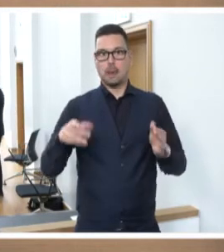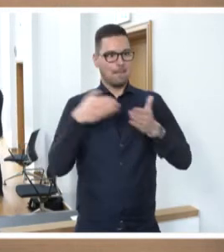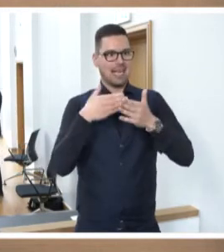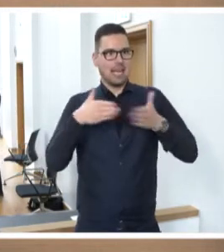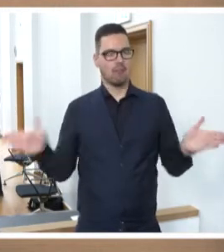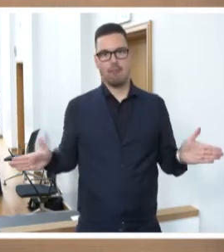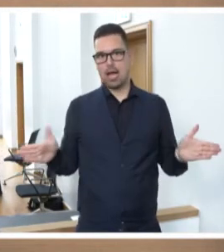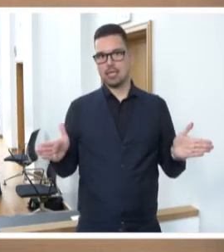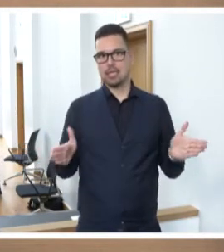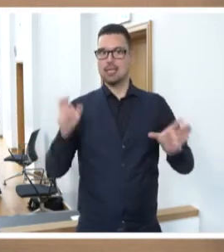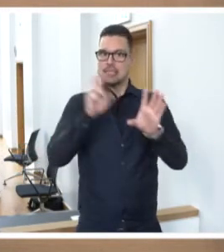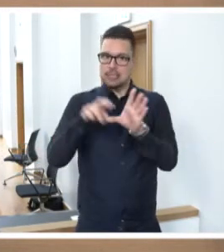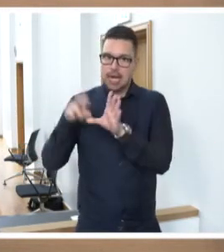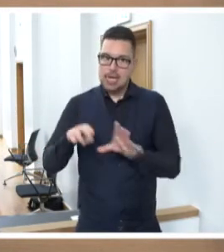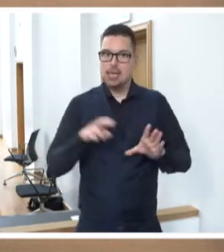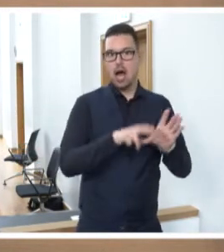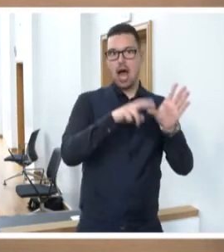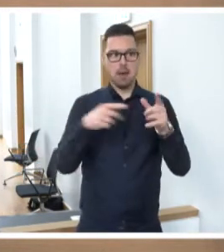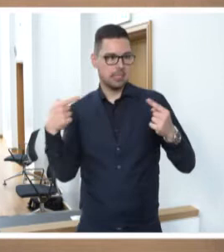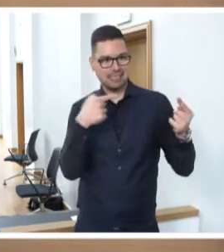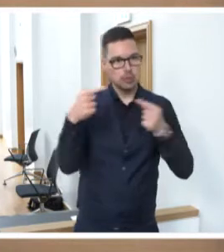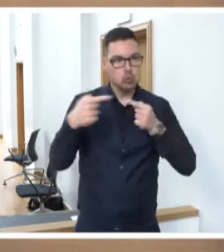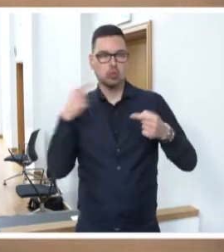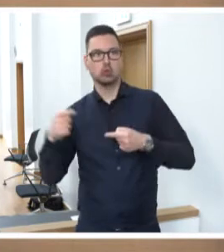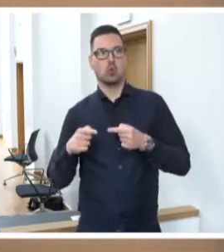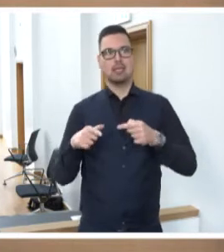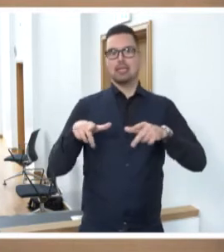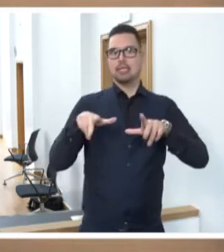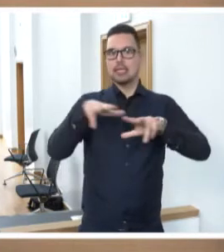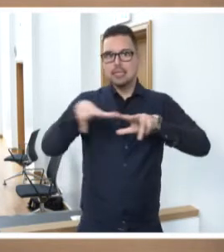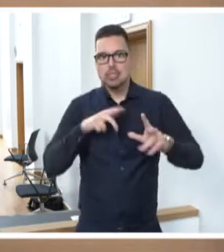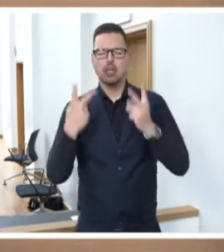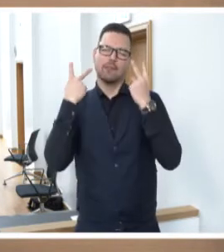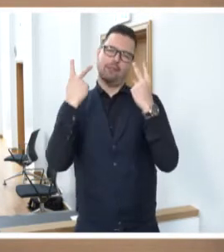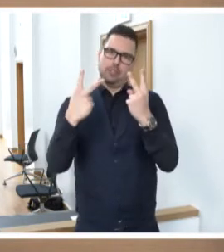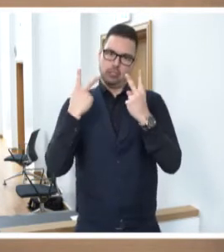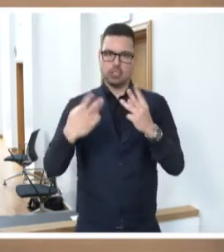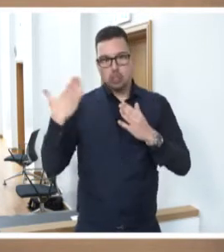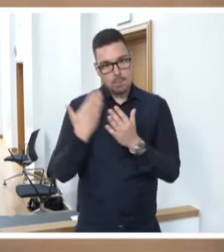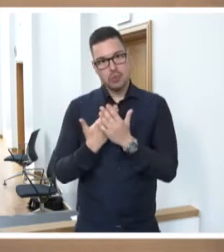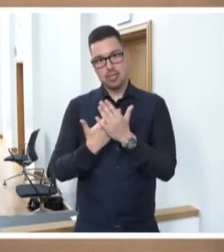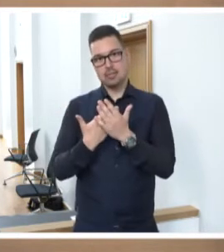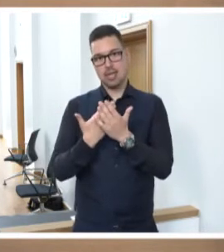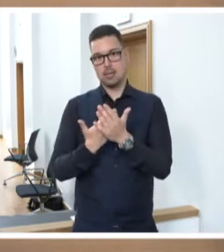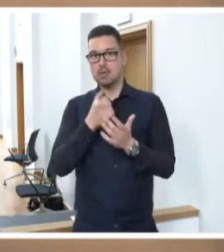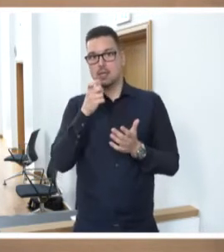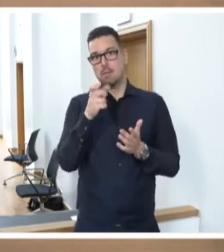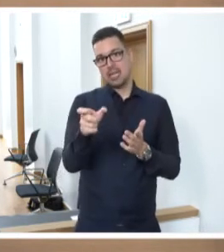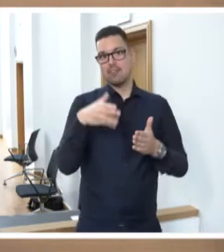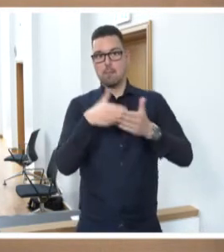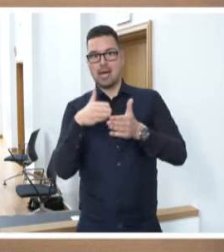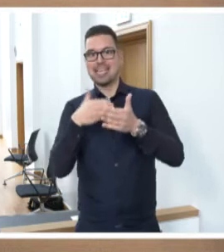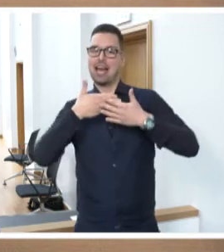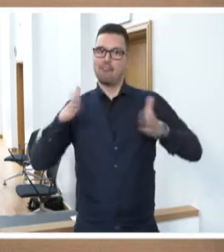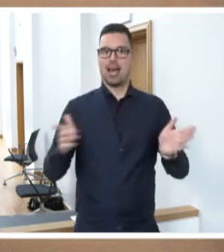und gleichberechtigte Teilhabe am medialen Diskurs und an der Gesellschaft insgesamt zu ermöglichen. So wird insbesondere der Begriff barrierefreies